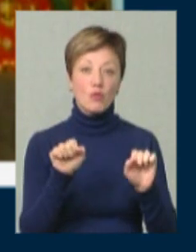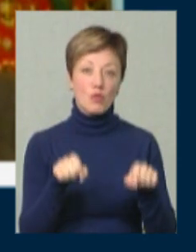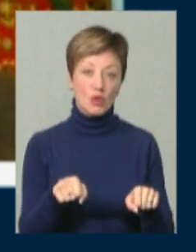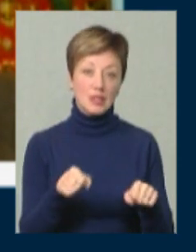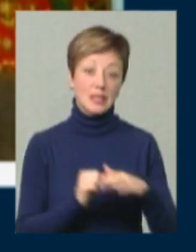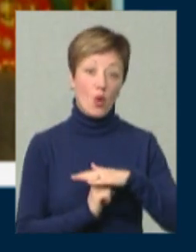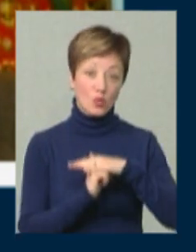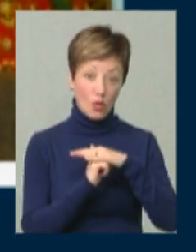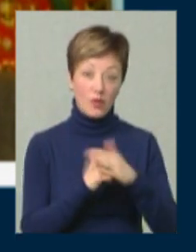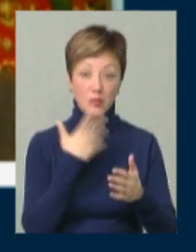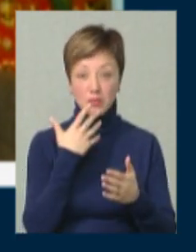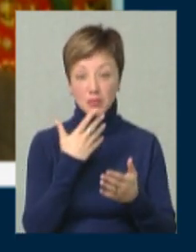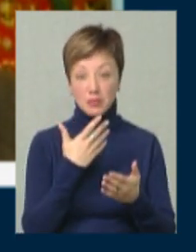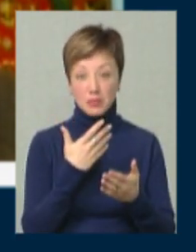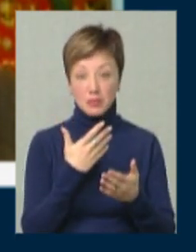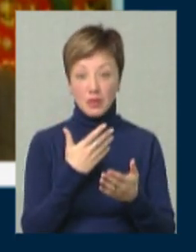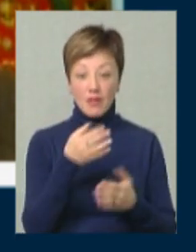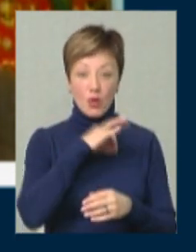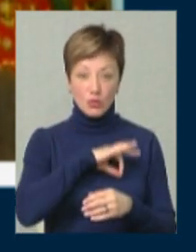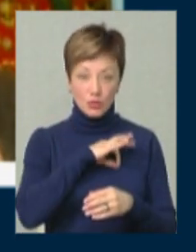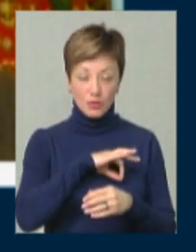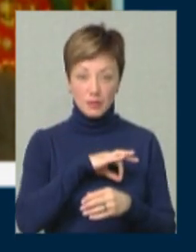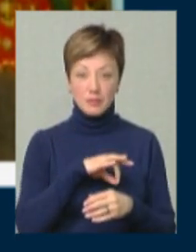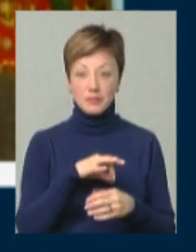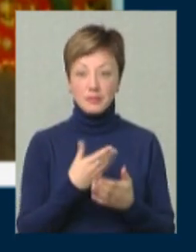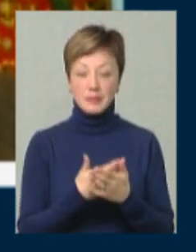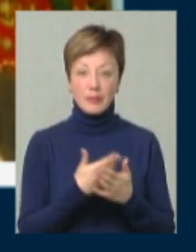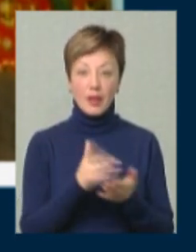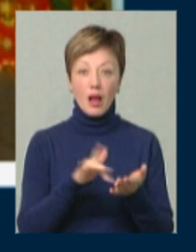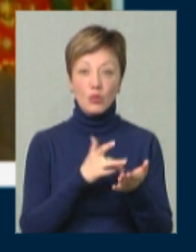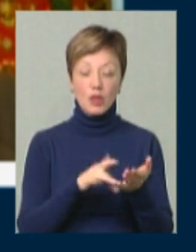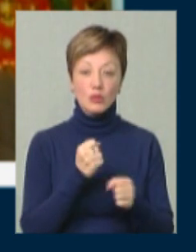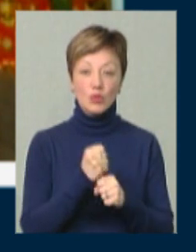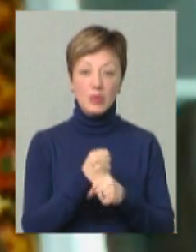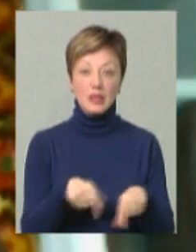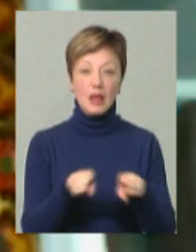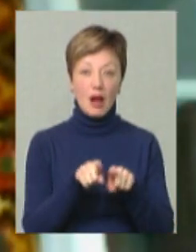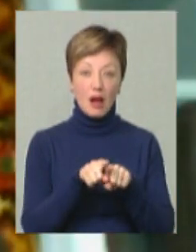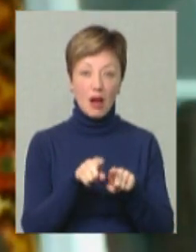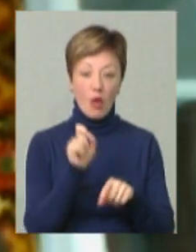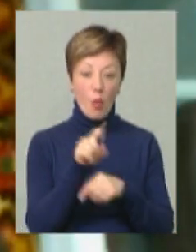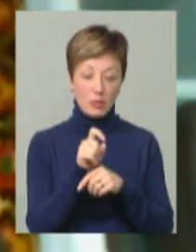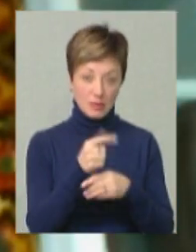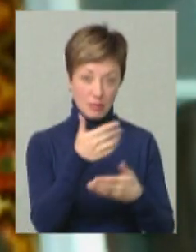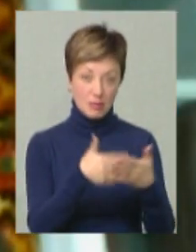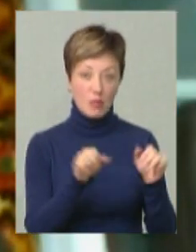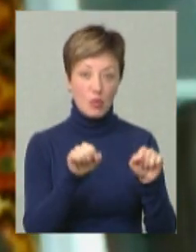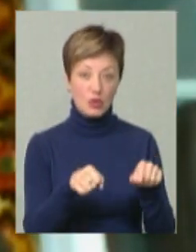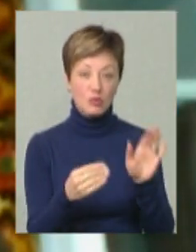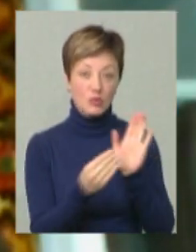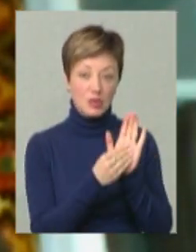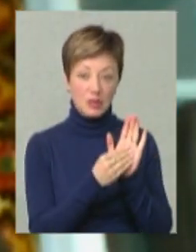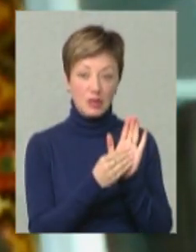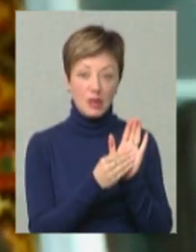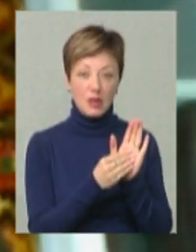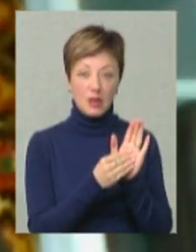брати за основу і використовувати. У нас там в калькуляторі зроблена така опція, що можна поставити